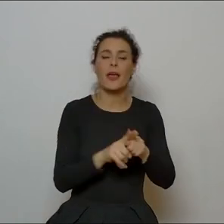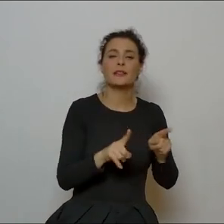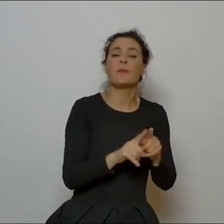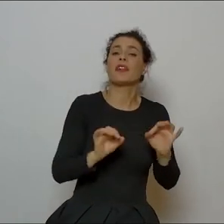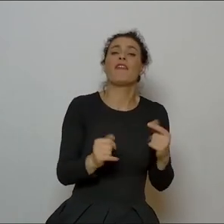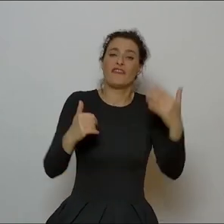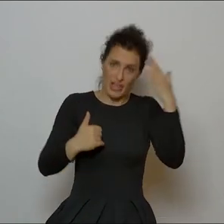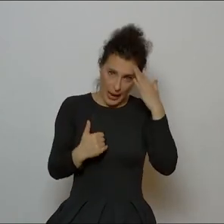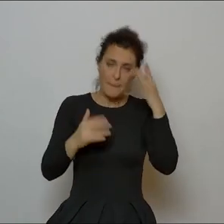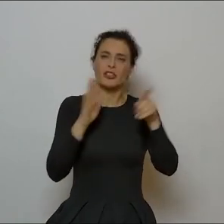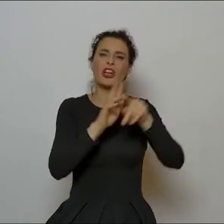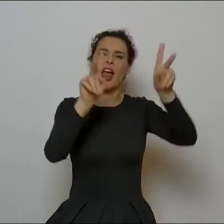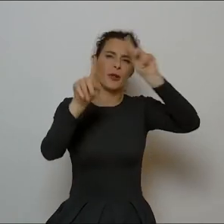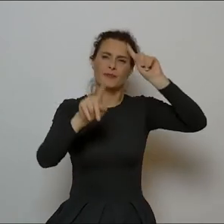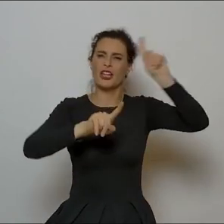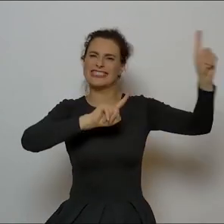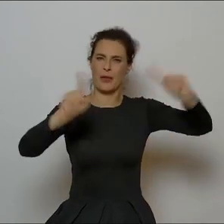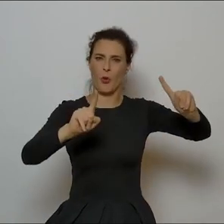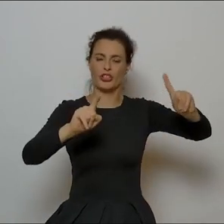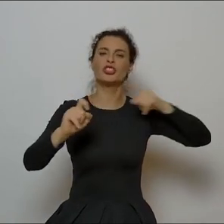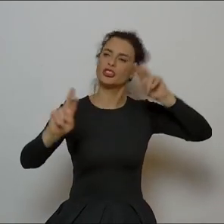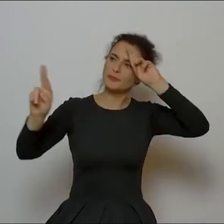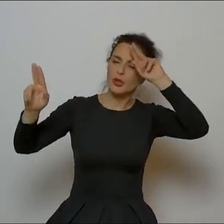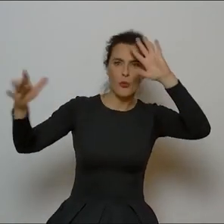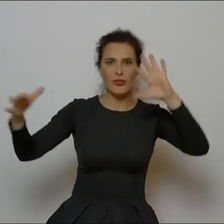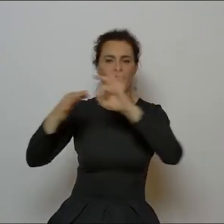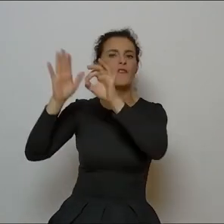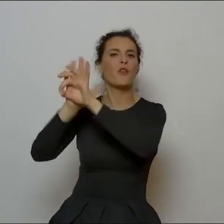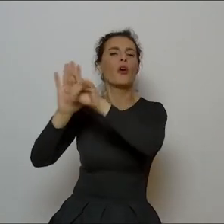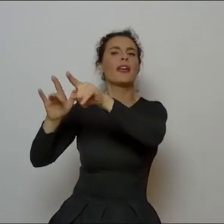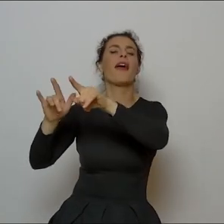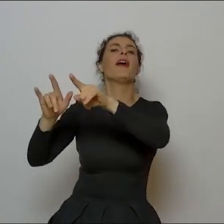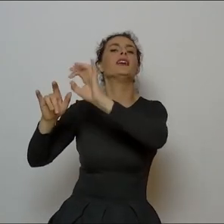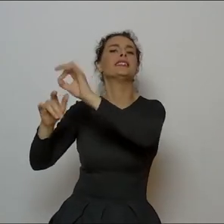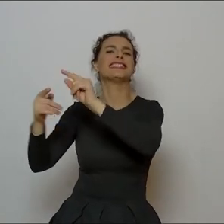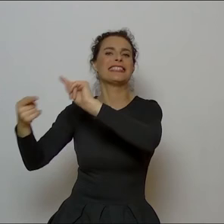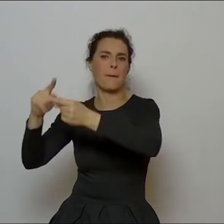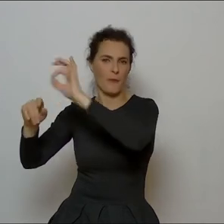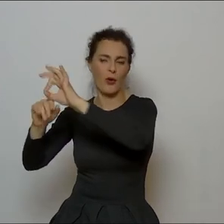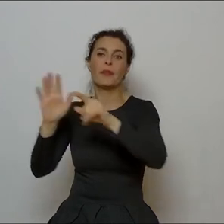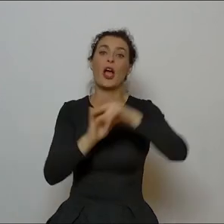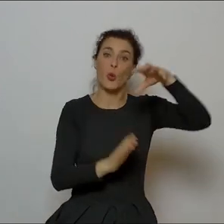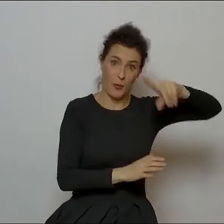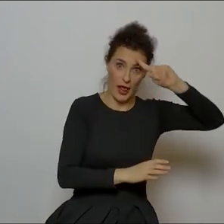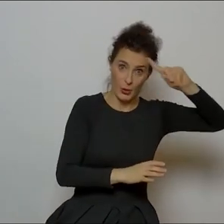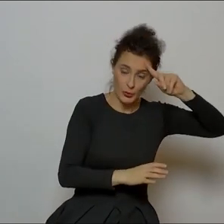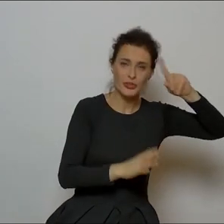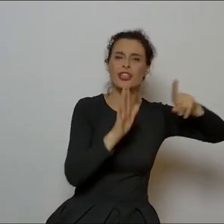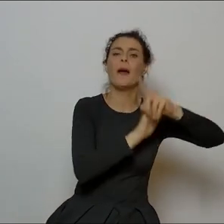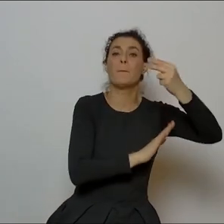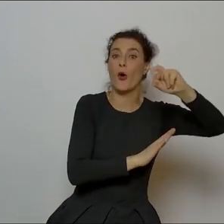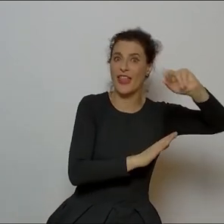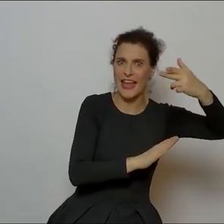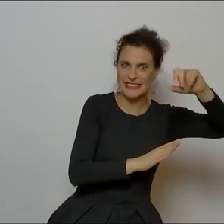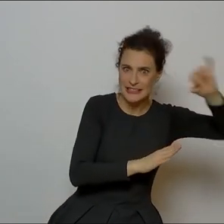Wiem, że symboliści odnajdywali w jego poezji pierwiastki symbolizmu, moderniści modernizmu, egzystencjaliści chcieliby wszystkich przekonać do